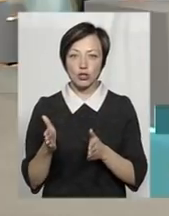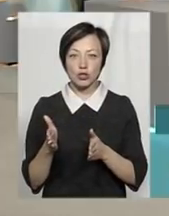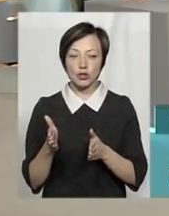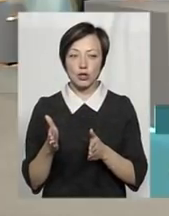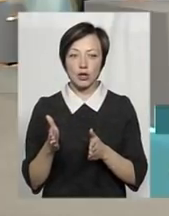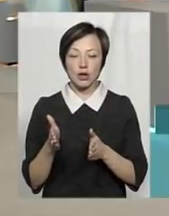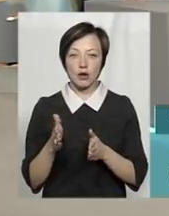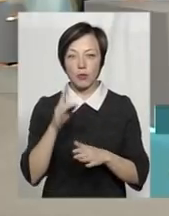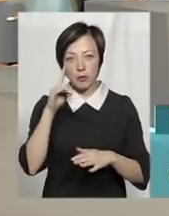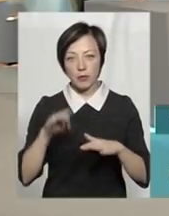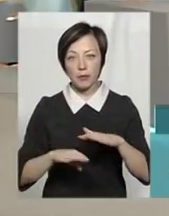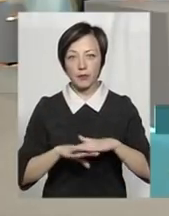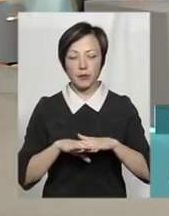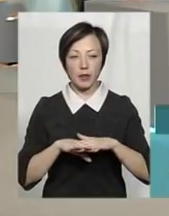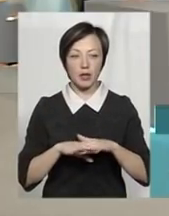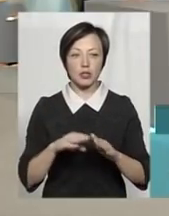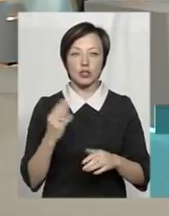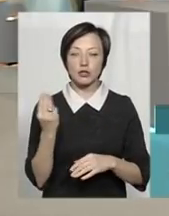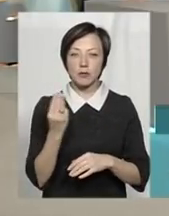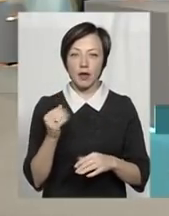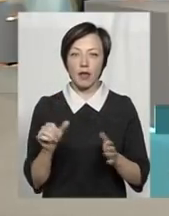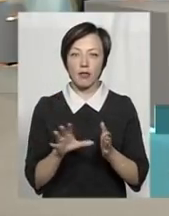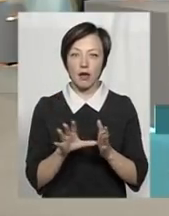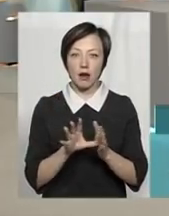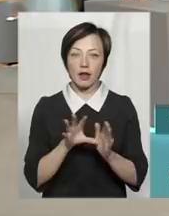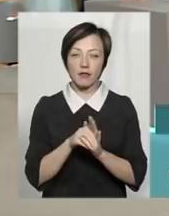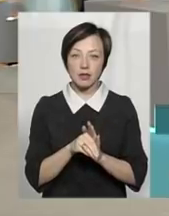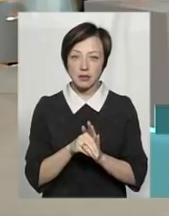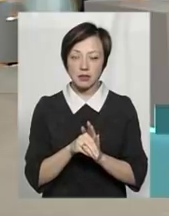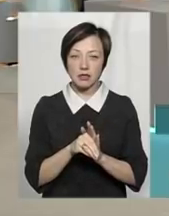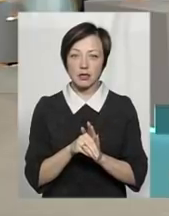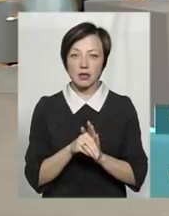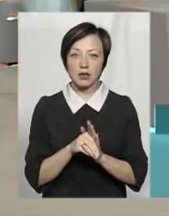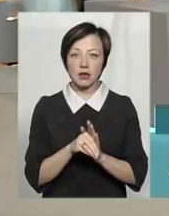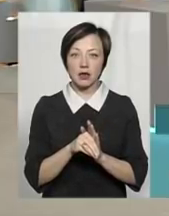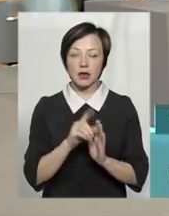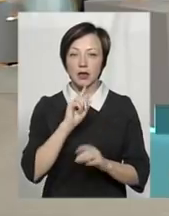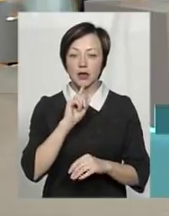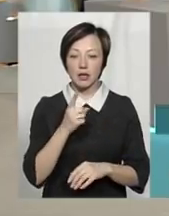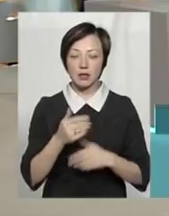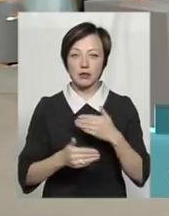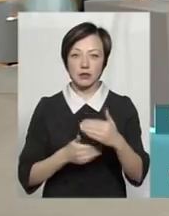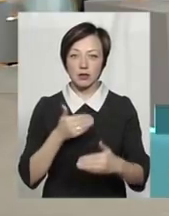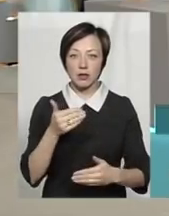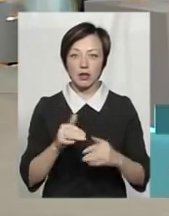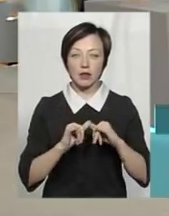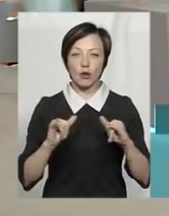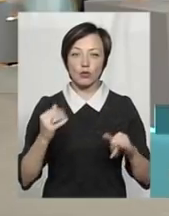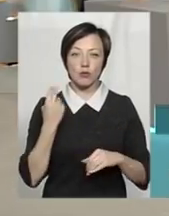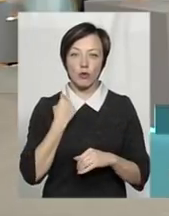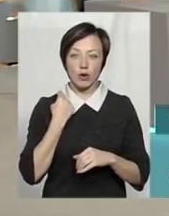концесію Шепетівка Енергоінвест рік за роком нарощувала борги